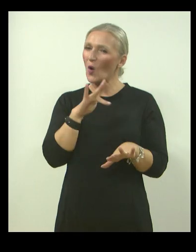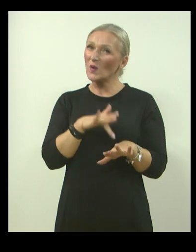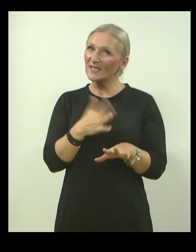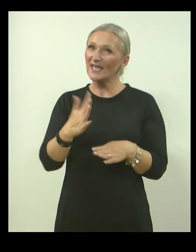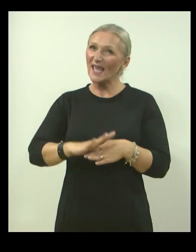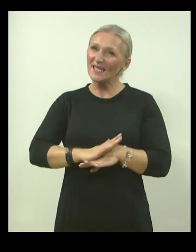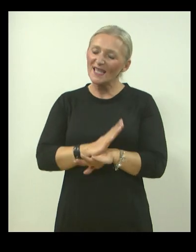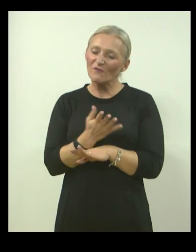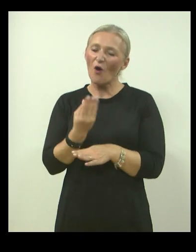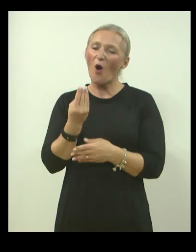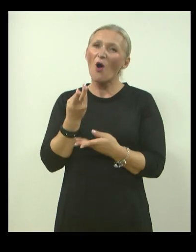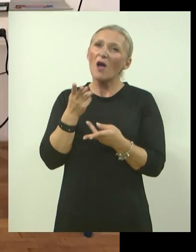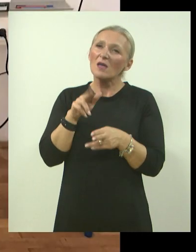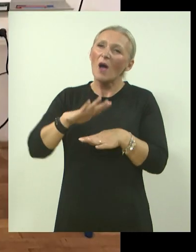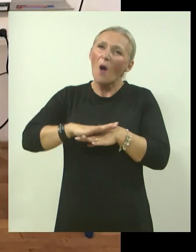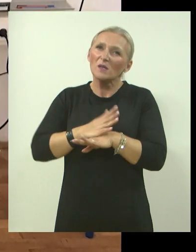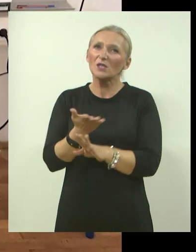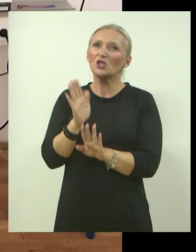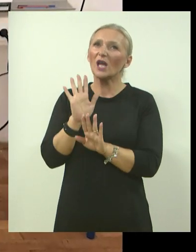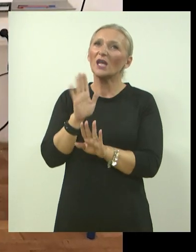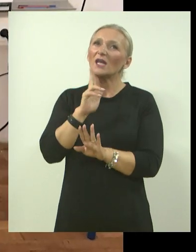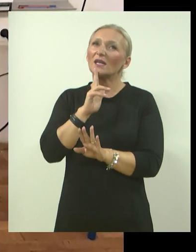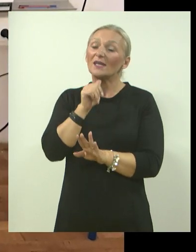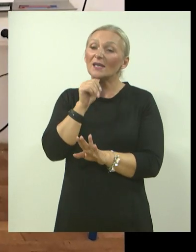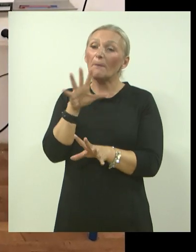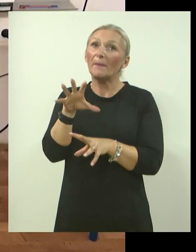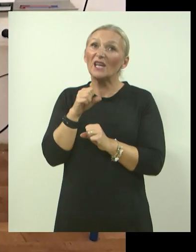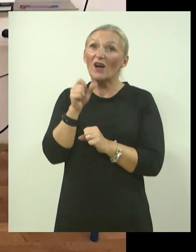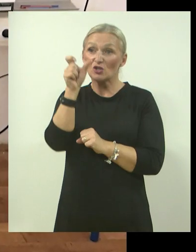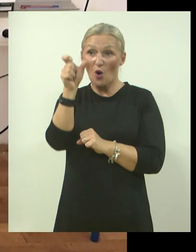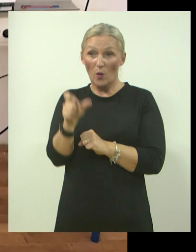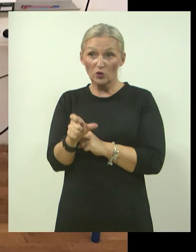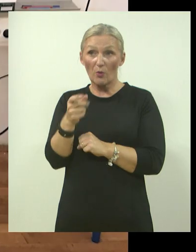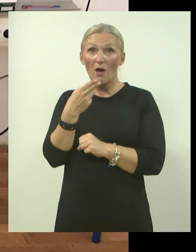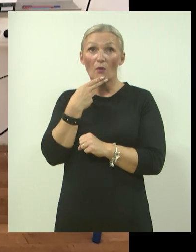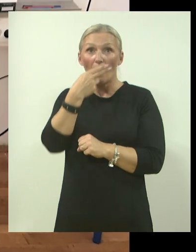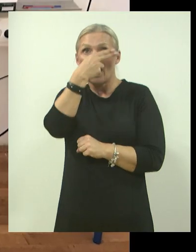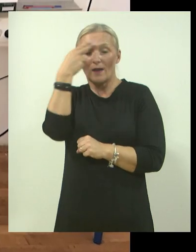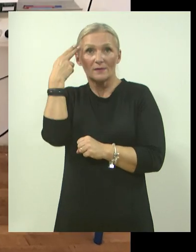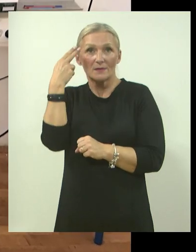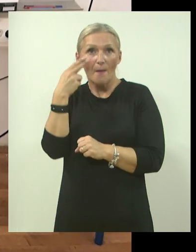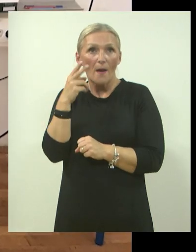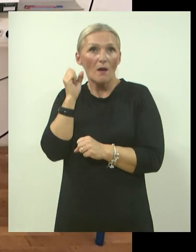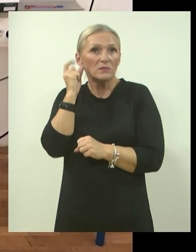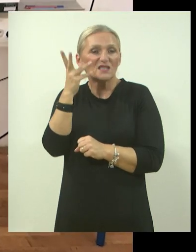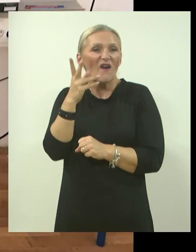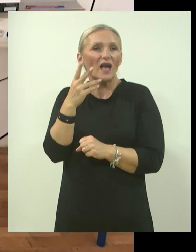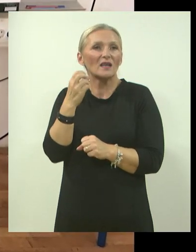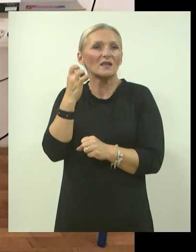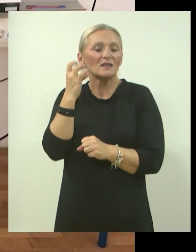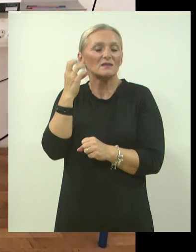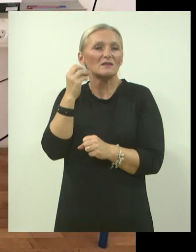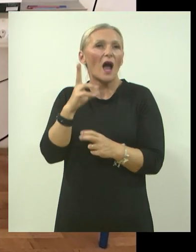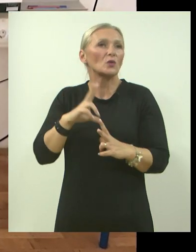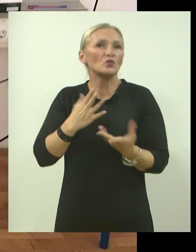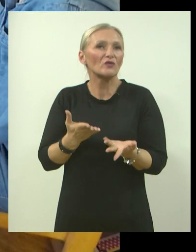odnosno senzibilno i koliko prihvaća osobe koje ne vide u svakodnevnom životu? Mislim da se u